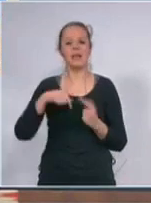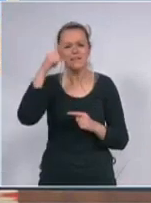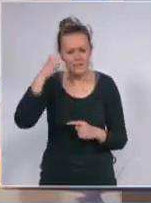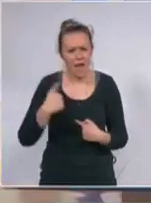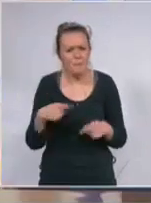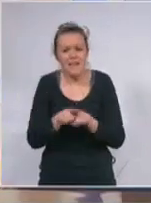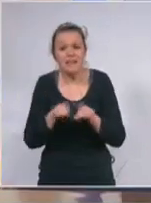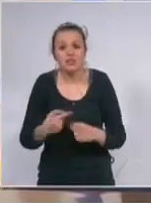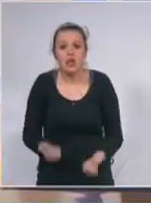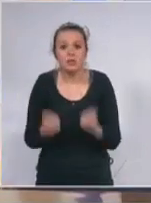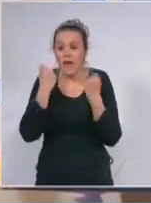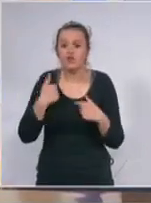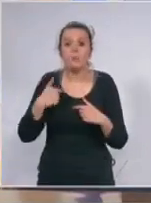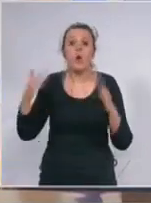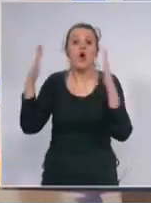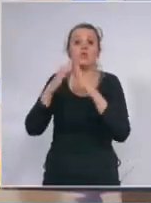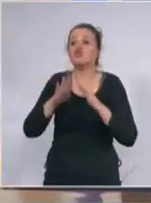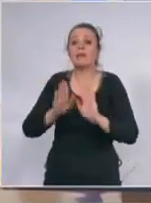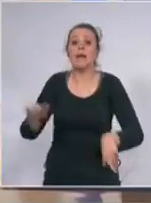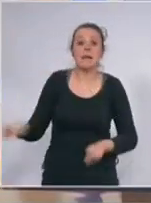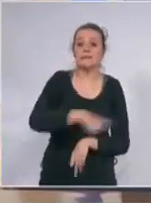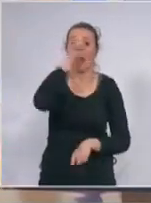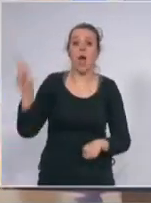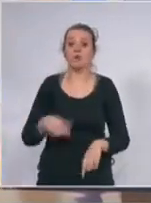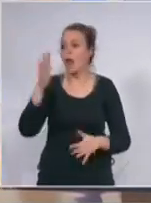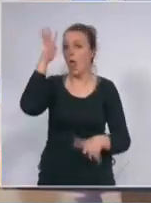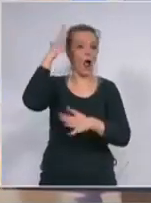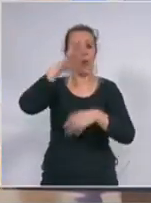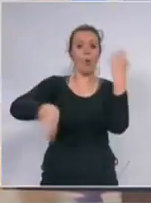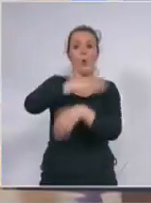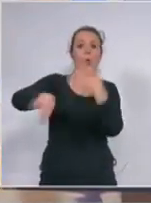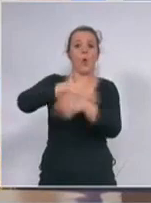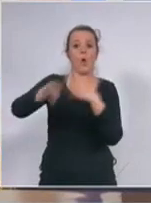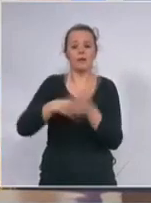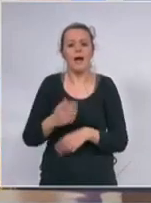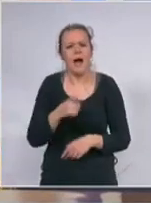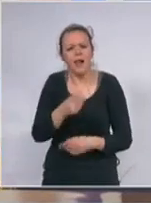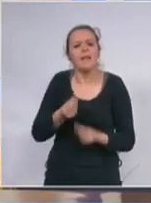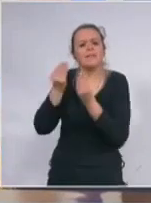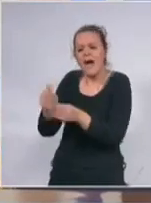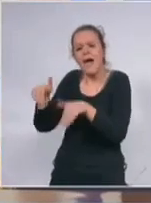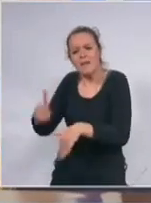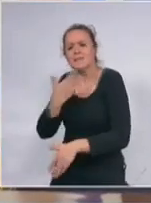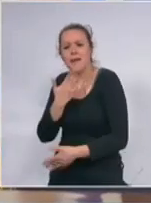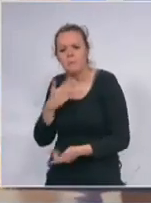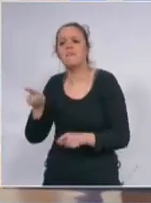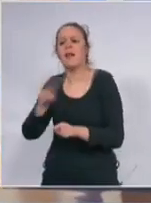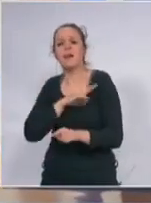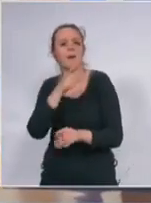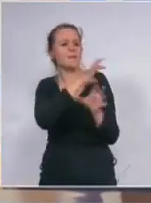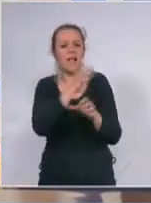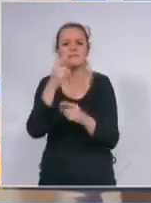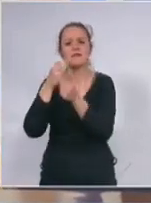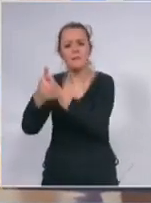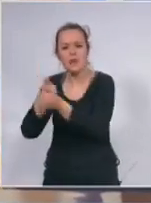dece znači oni povilene kad su u kući ceo bogovetni dan ali zabavite ih nečim imaju školski program imaju šta da rade